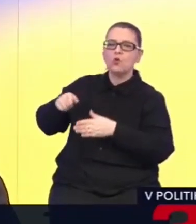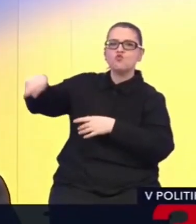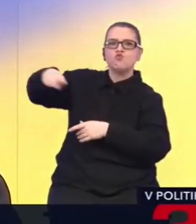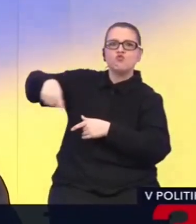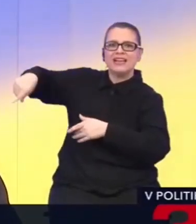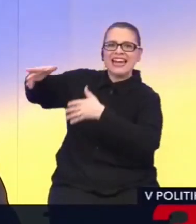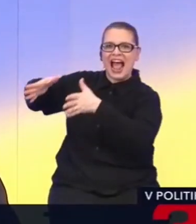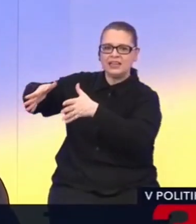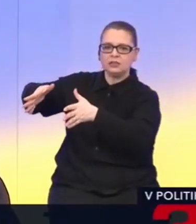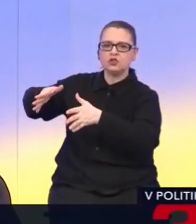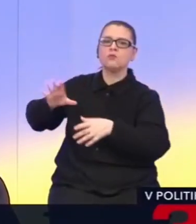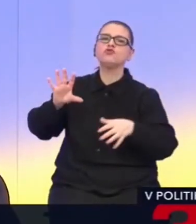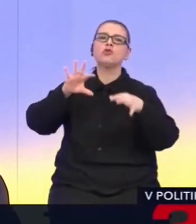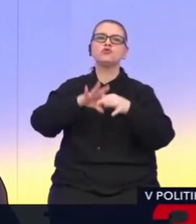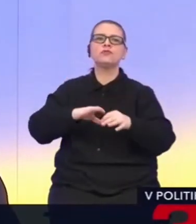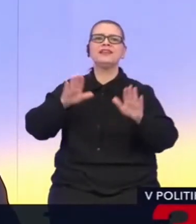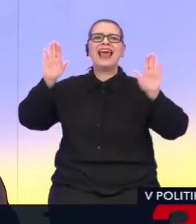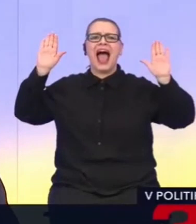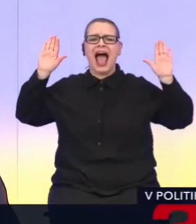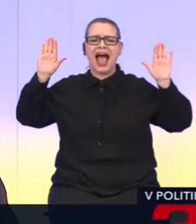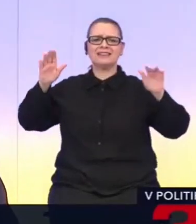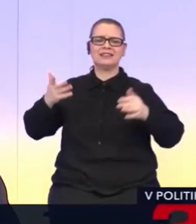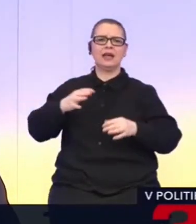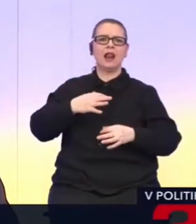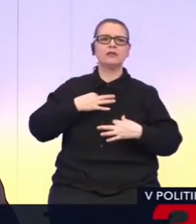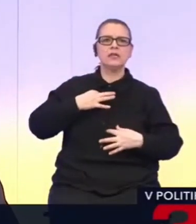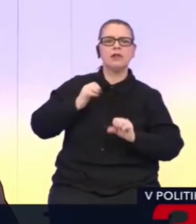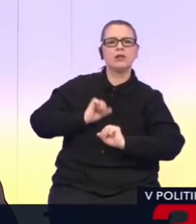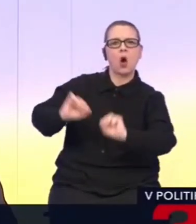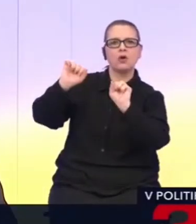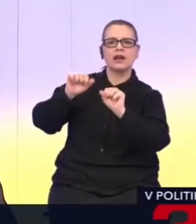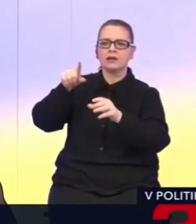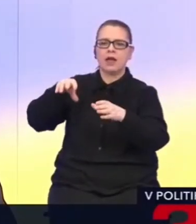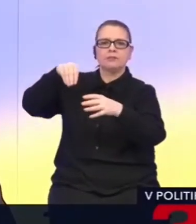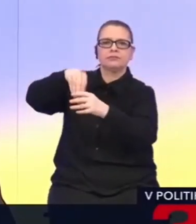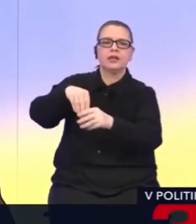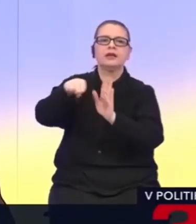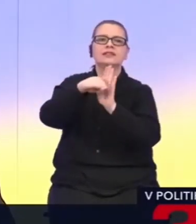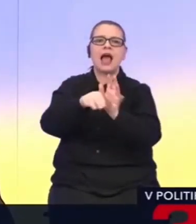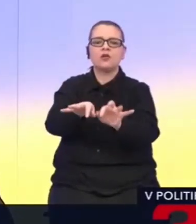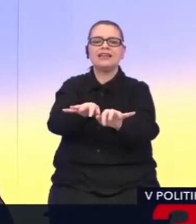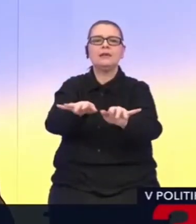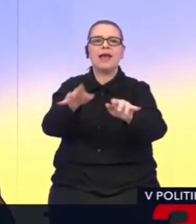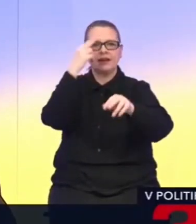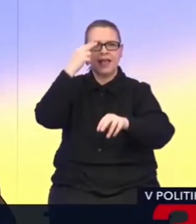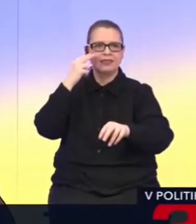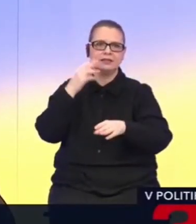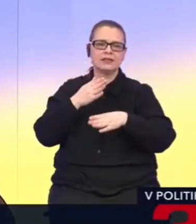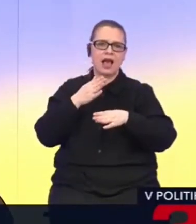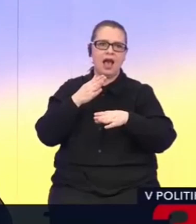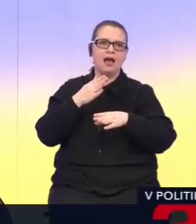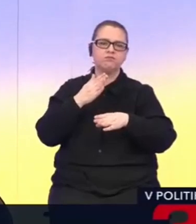znamená, čo sa týka azílu, čo sa týka civilnej ochrany, schovali zákon o kybernetické bezpečnosti, či čo de facto znamená